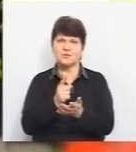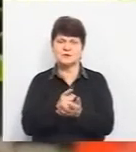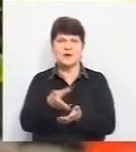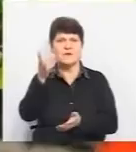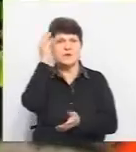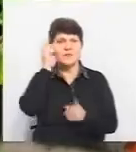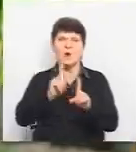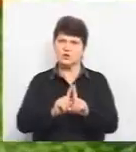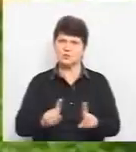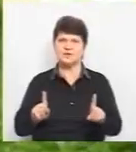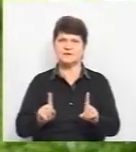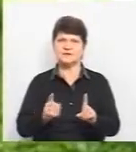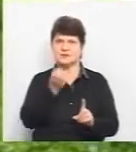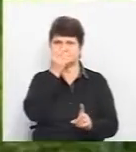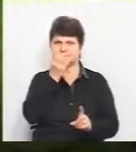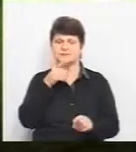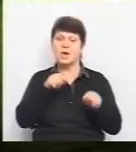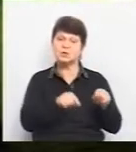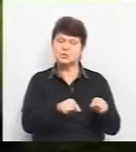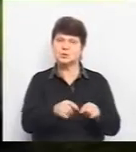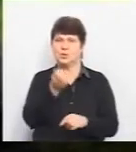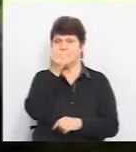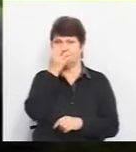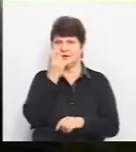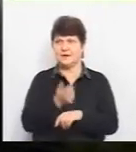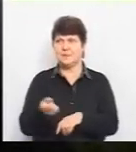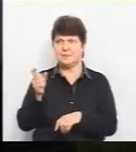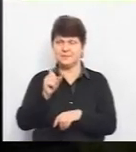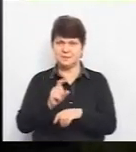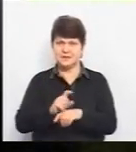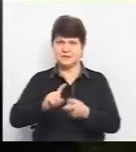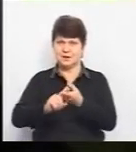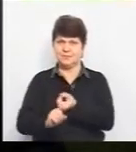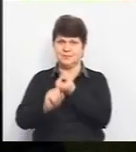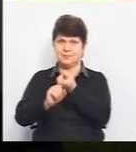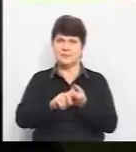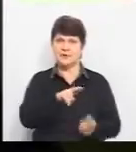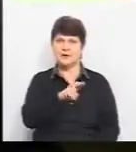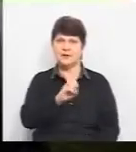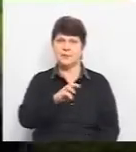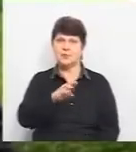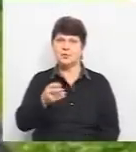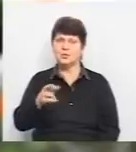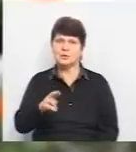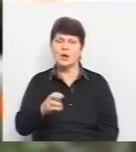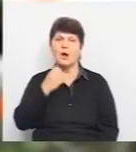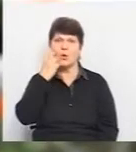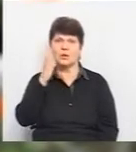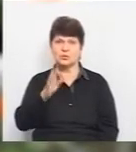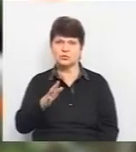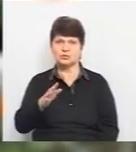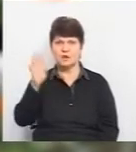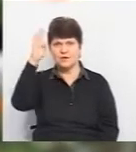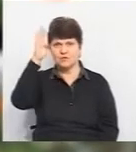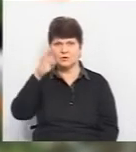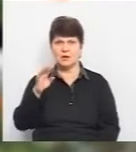особливості рослин. Цю квітку ми підвішали на ту петунію, ти не підвішує. Бо коли ти будеш ляти, постійно